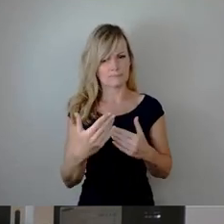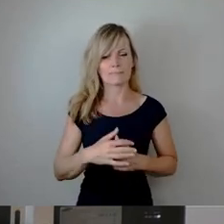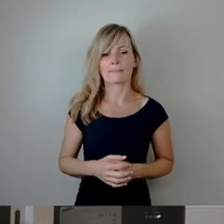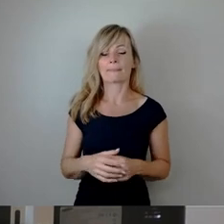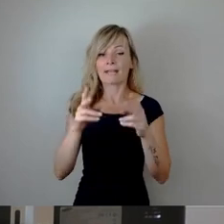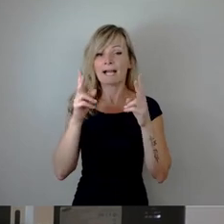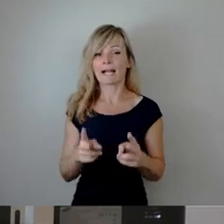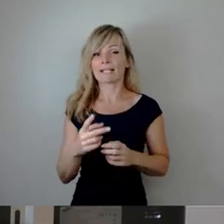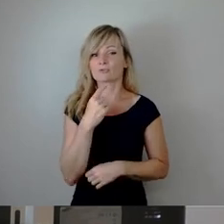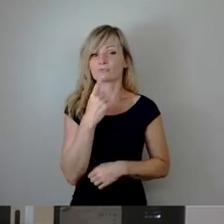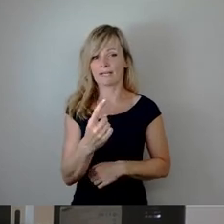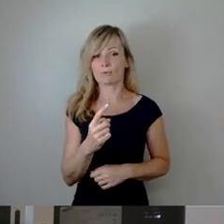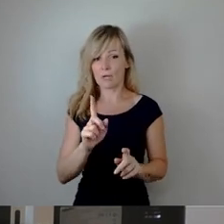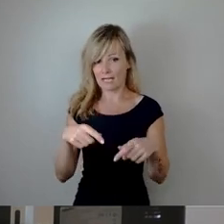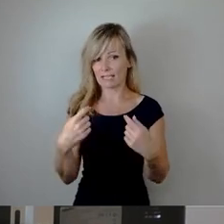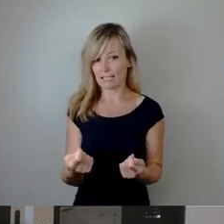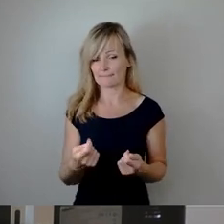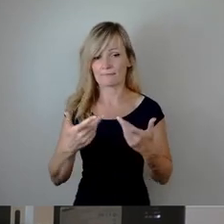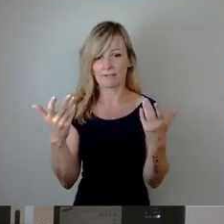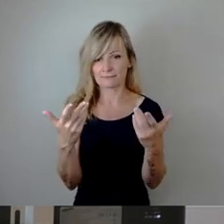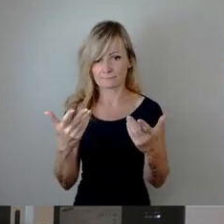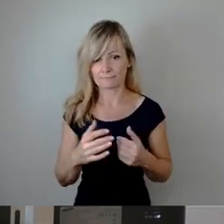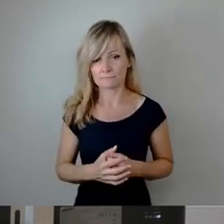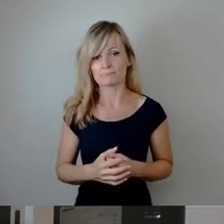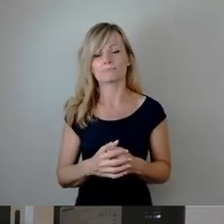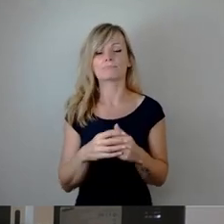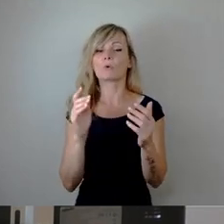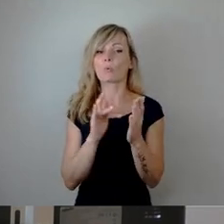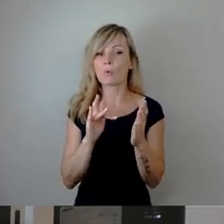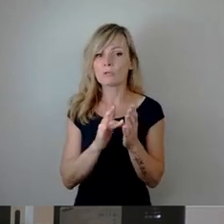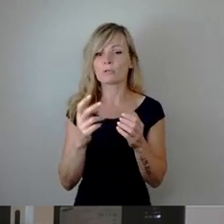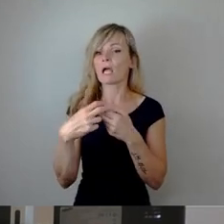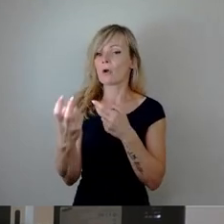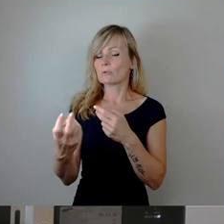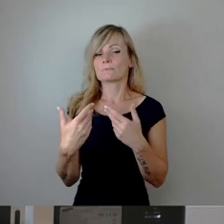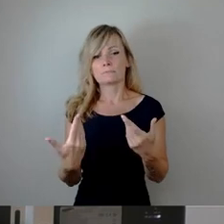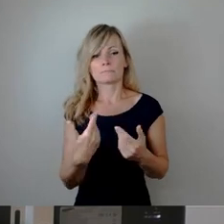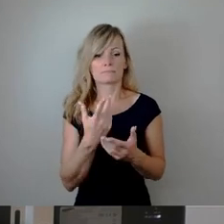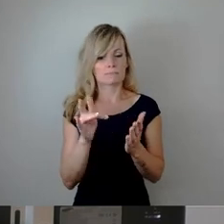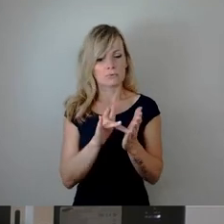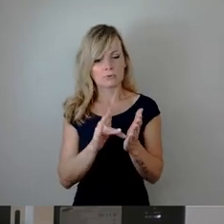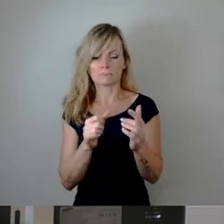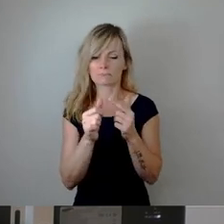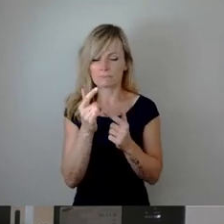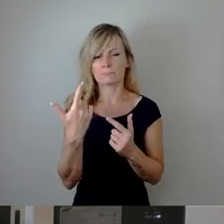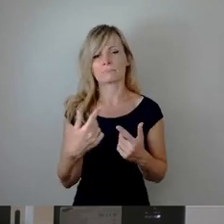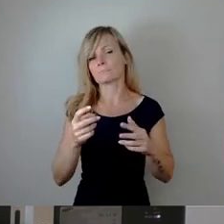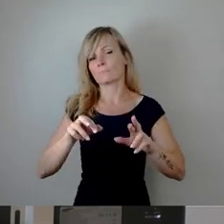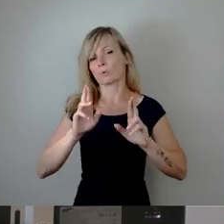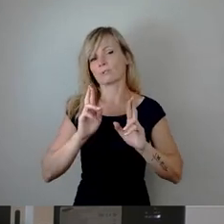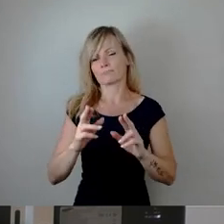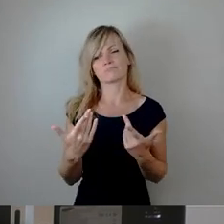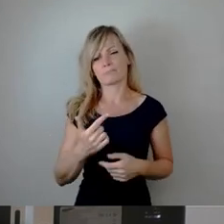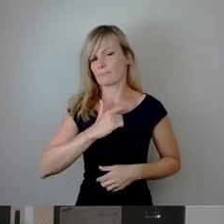dass als Gründe nur diejenigen Sachen zu berücksichtigen wären, also als jetzt besondere persönliche